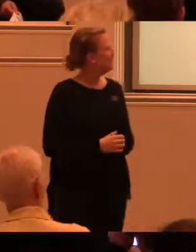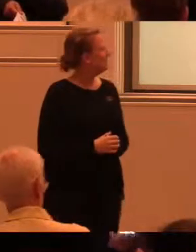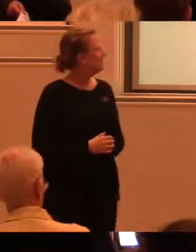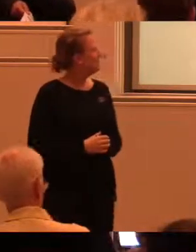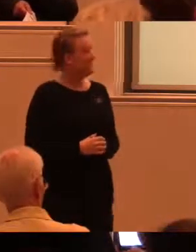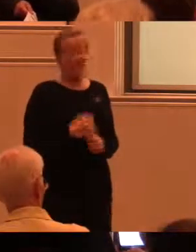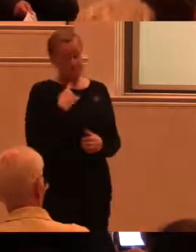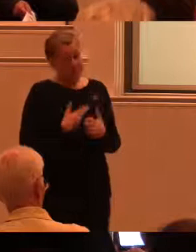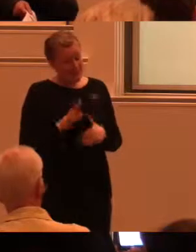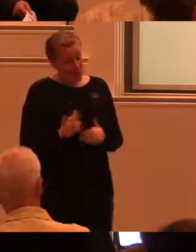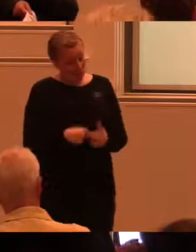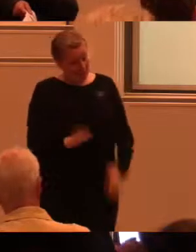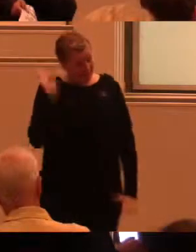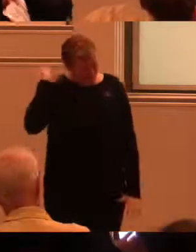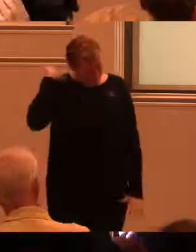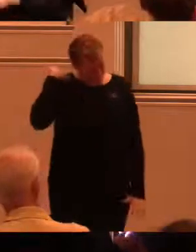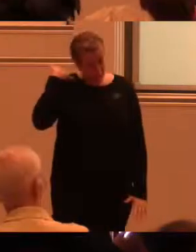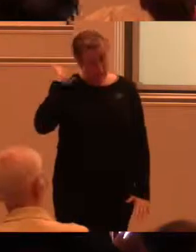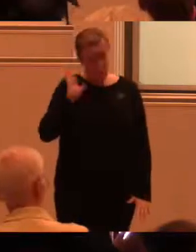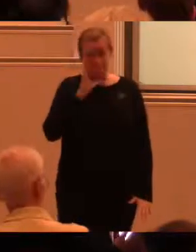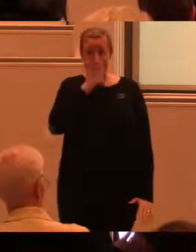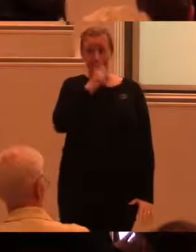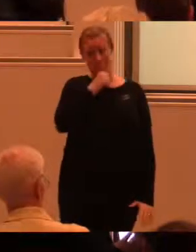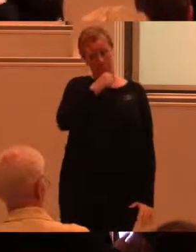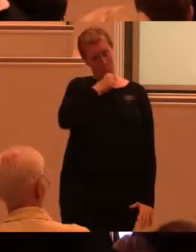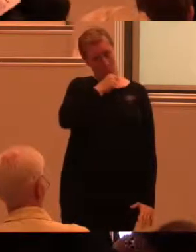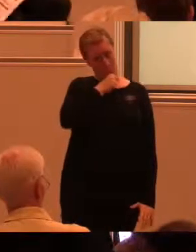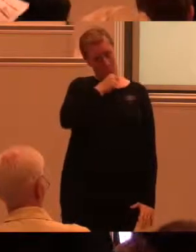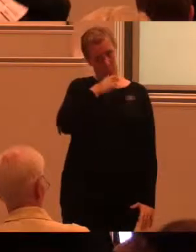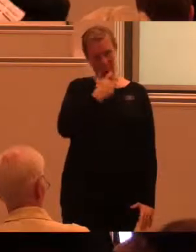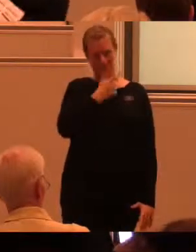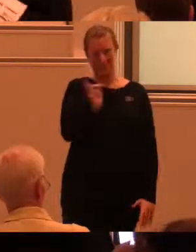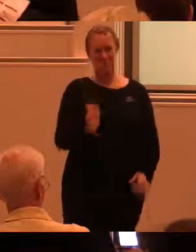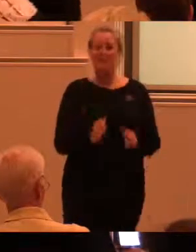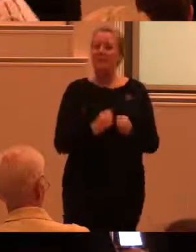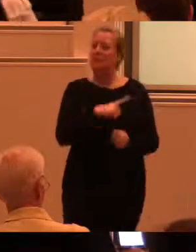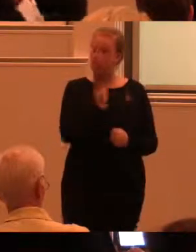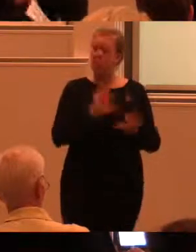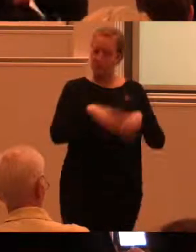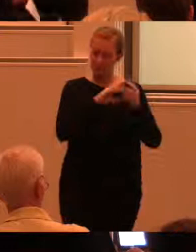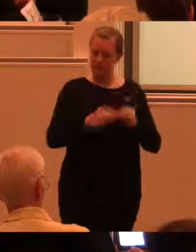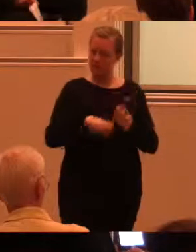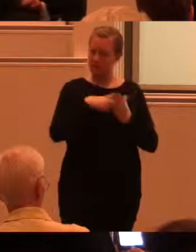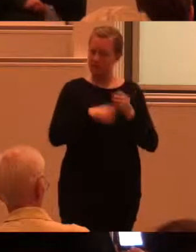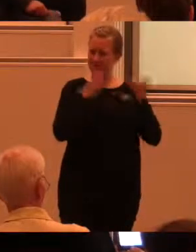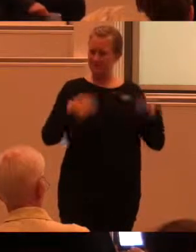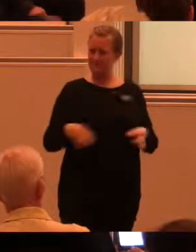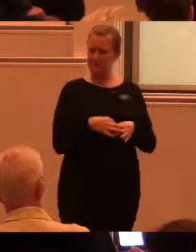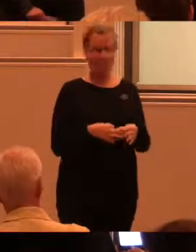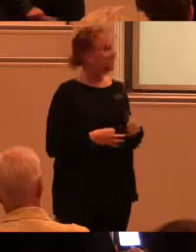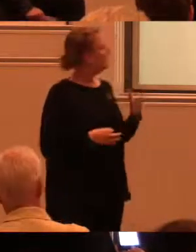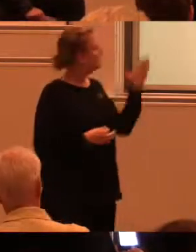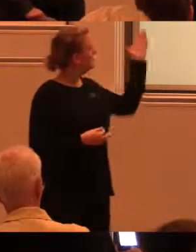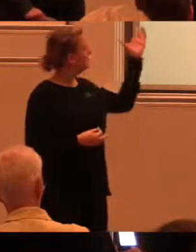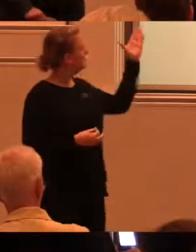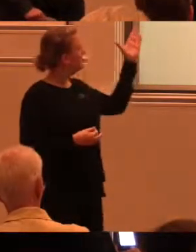Nu säger vi inget mer om det. I alla fall så har de tagit fram en skrift. Och i den här skriften så finns, nu kan jag klicka. Så skriver de